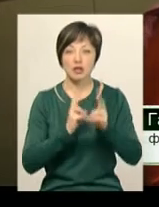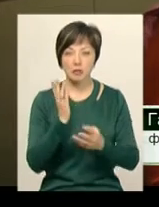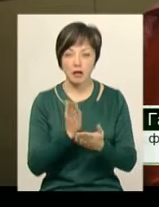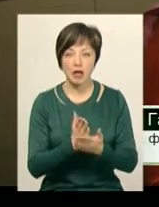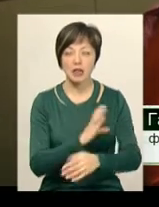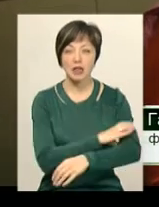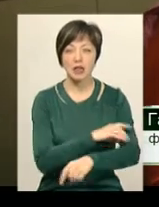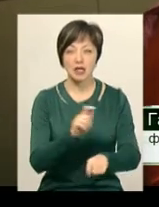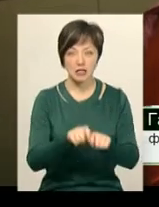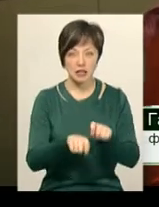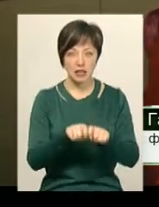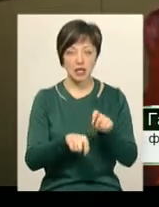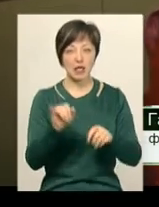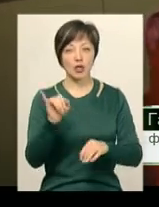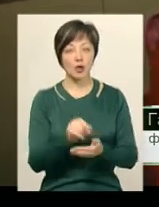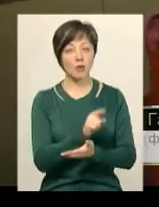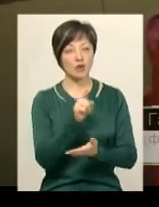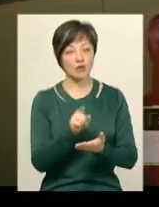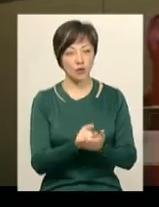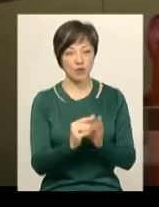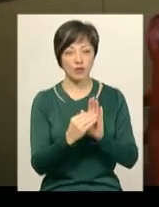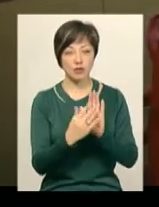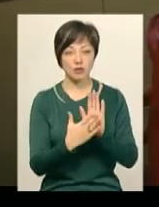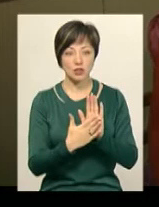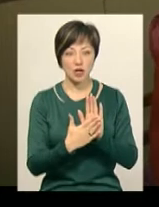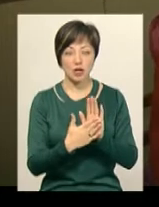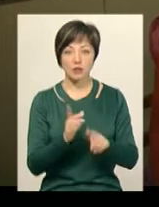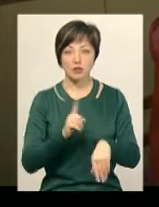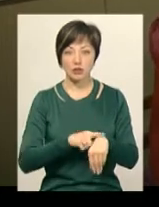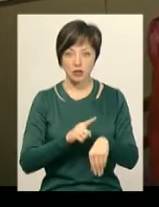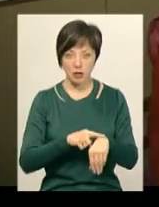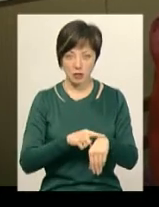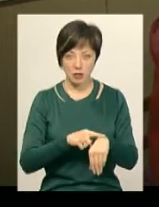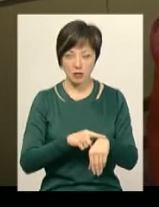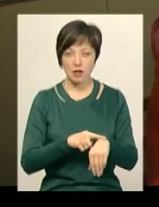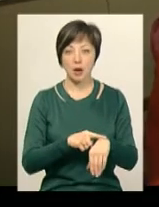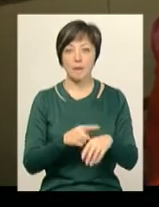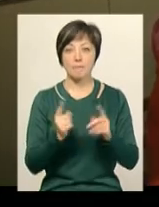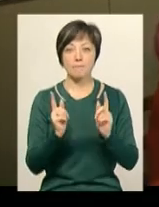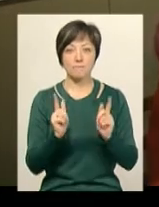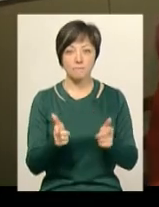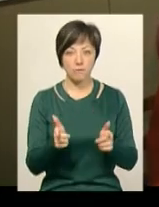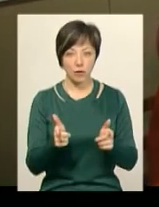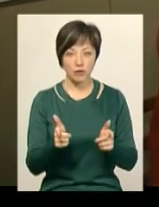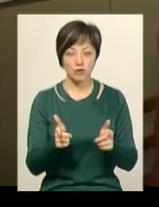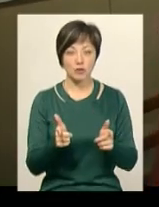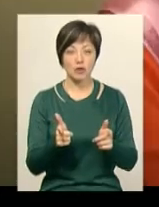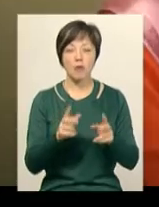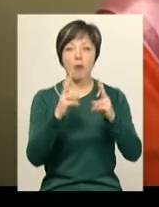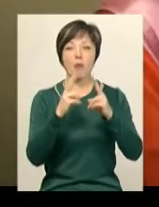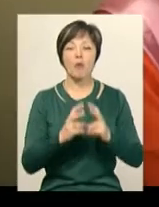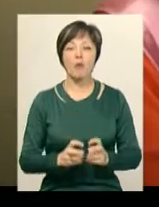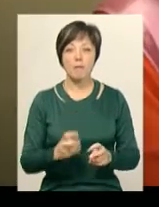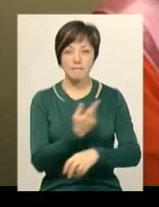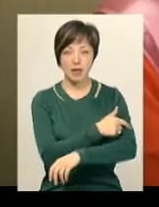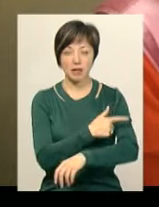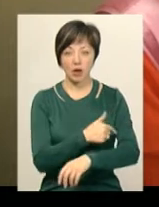Міряємо тиск і обов'язательно відмічаємо время проходженням медогляду. Водій